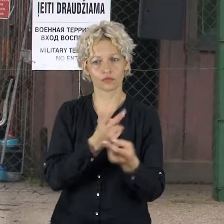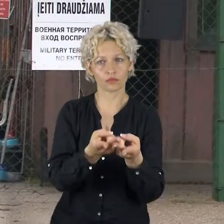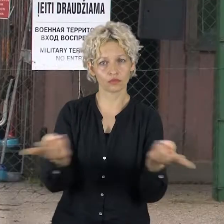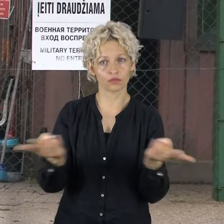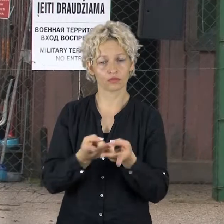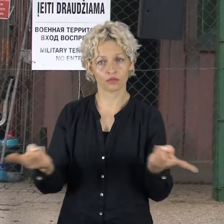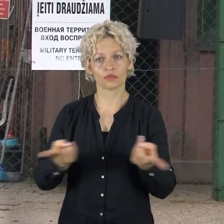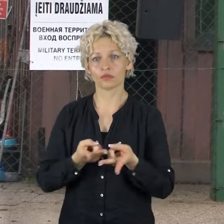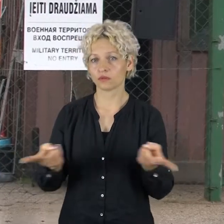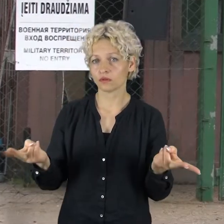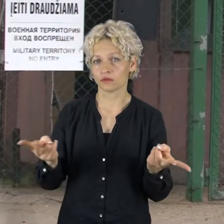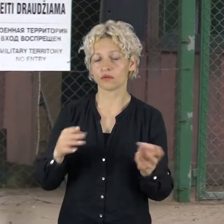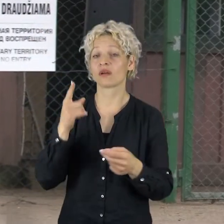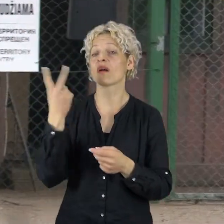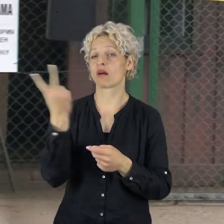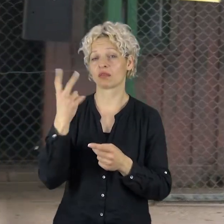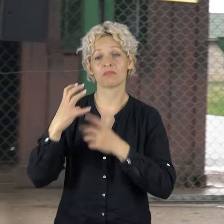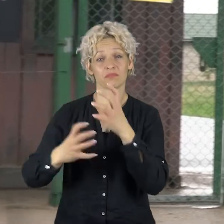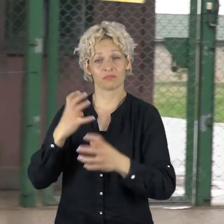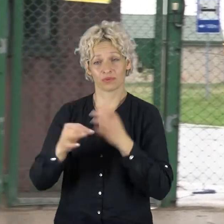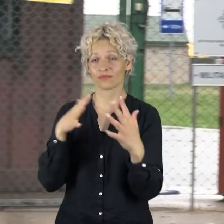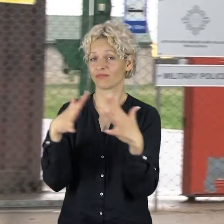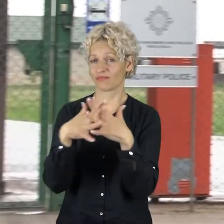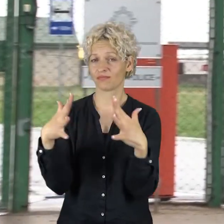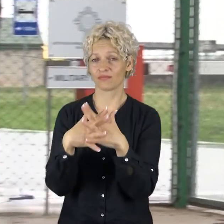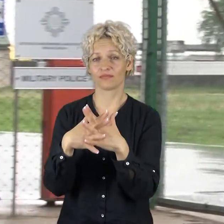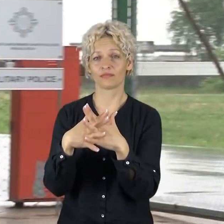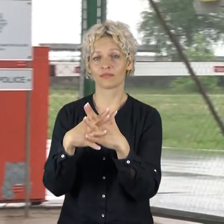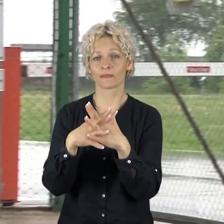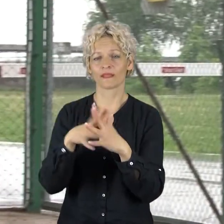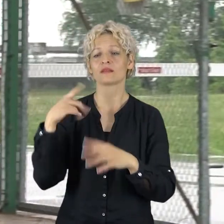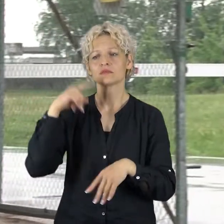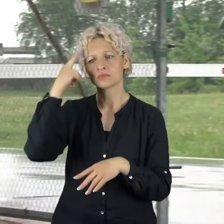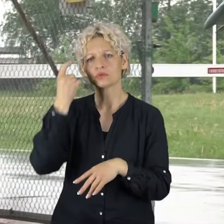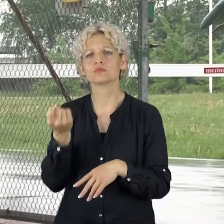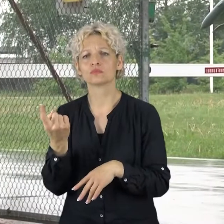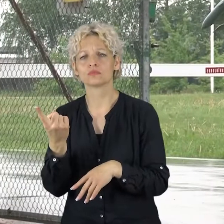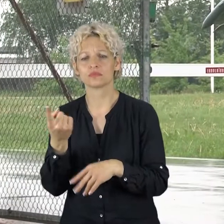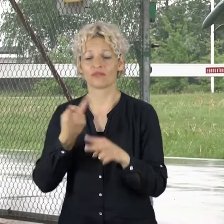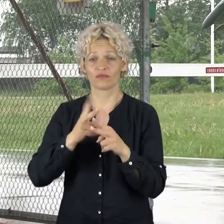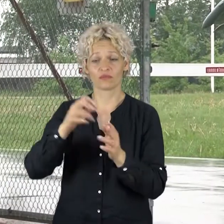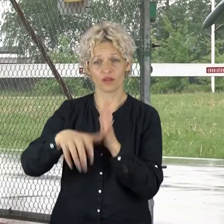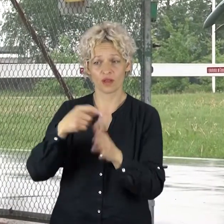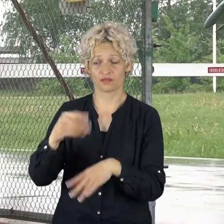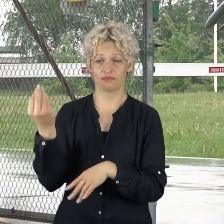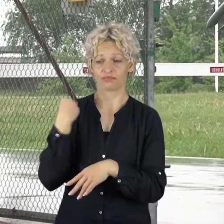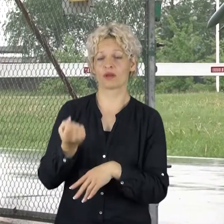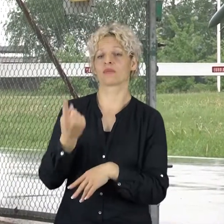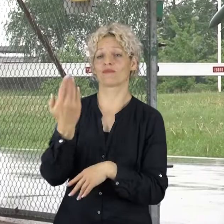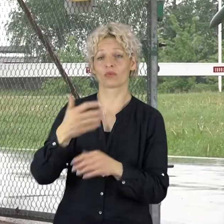700 antrojo pasaulinio karo palaikų. Tokias išvadas neseniai patikė licenzijuoti archeologai.